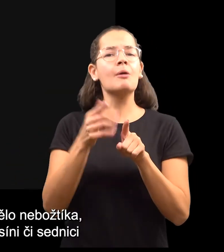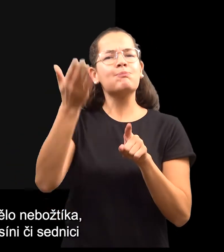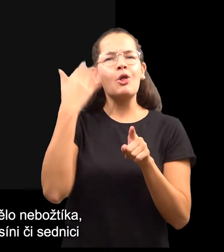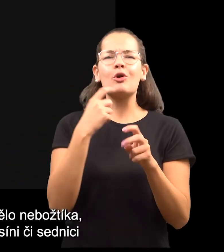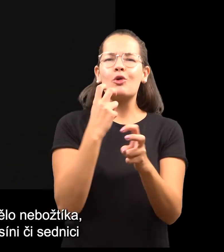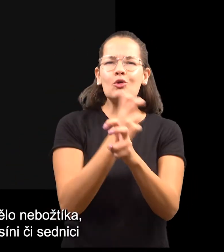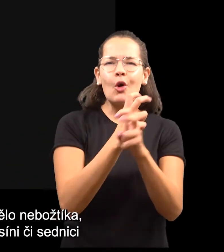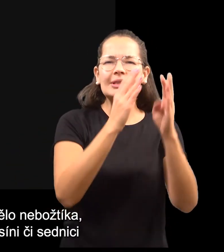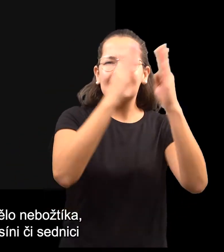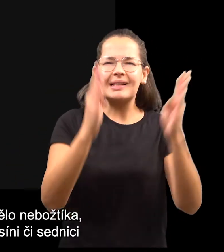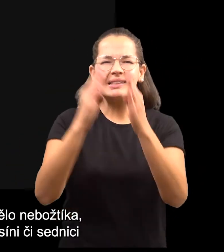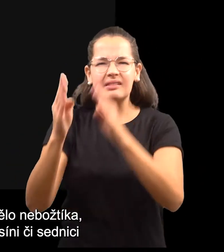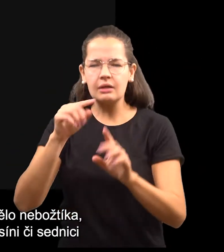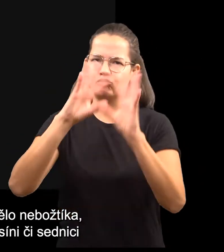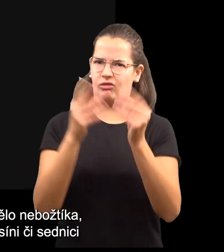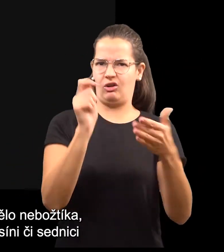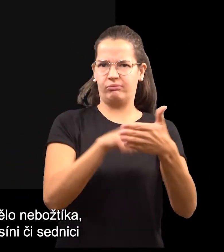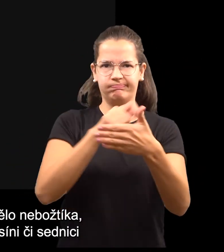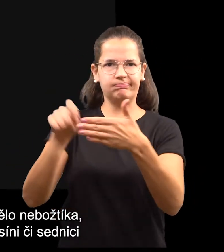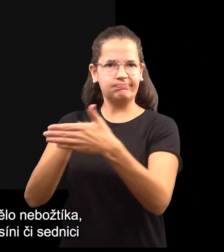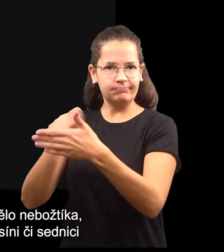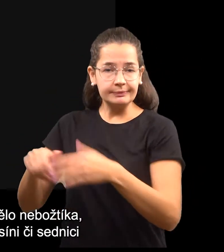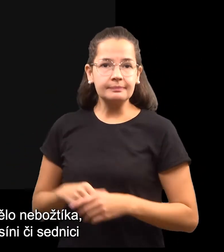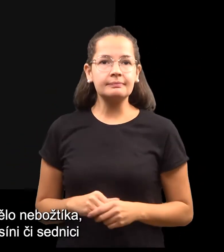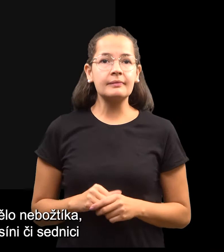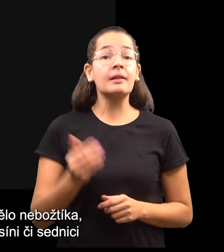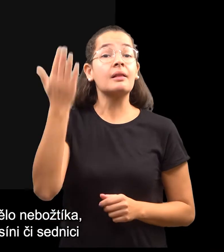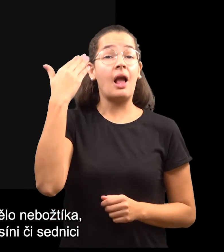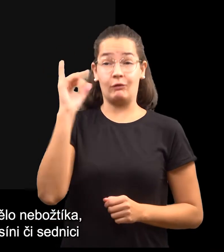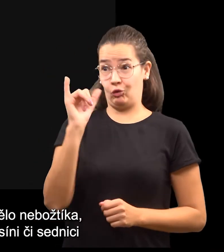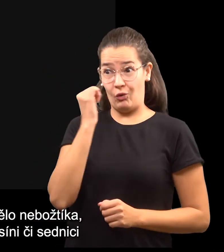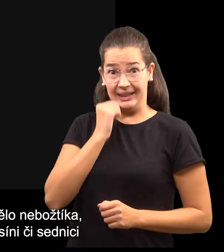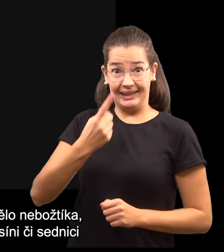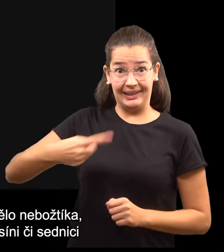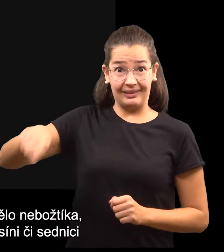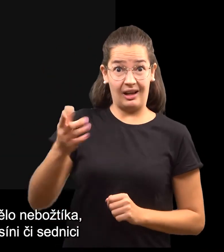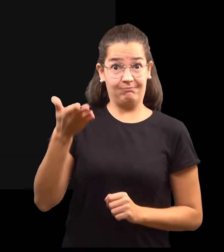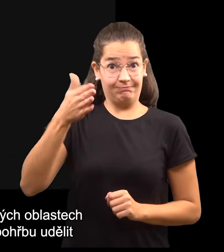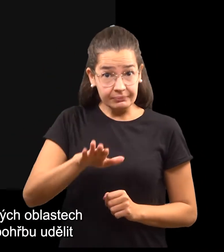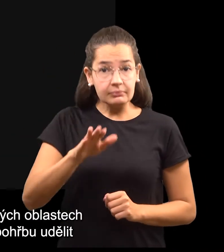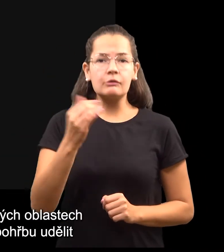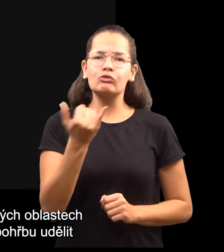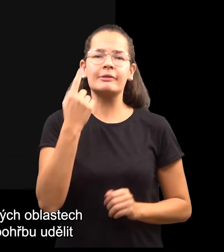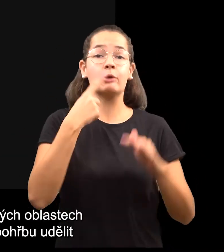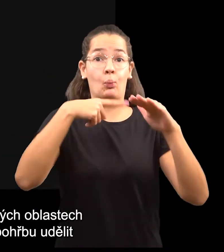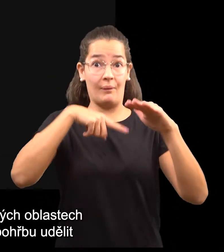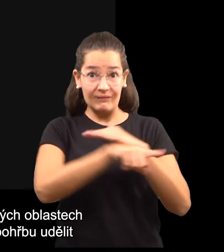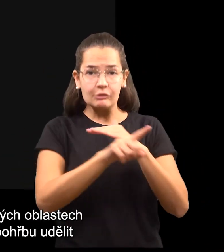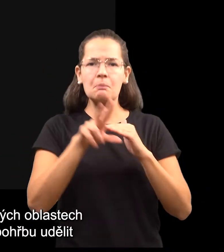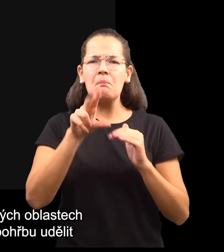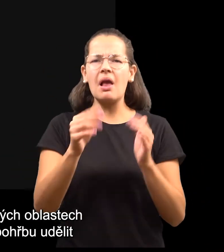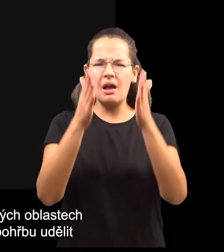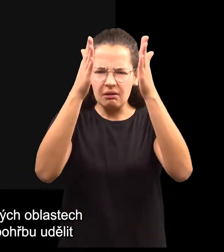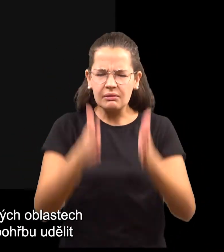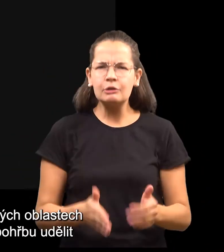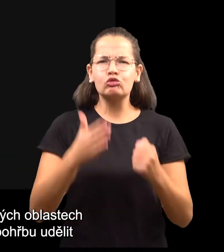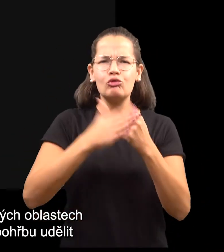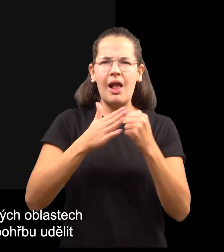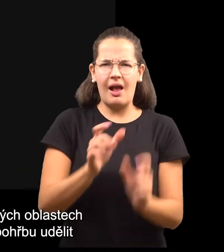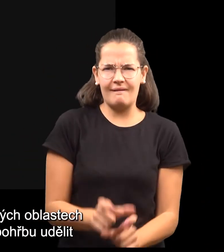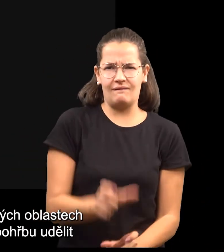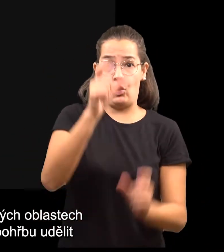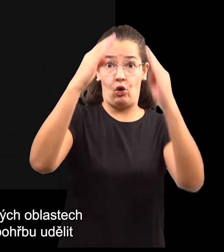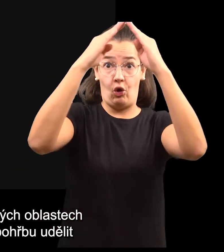Na umrlčí prkno se ukládalo tělo neboštíka, které na něm v komoře, přecíni či sednici vyčkávalo do pohřbu. V horských